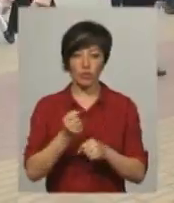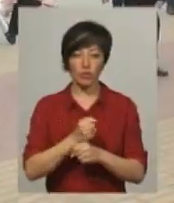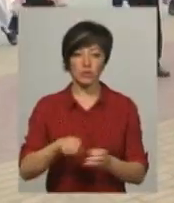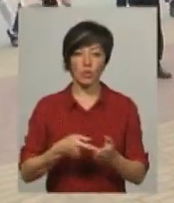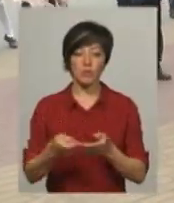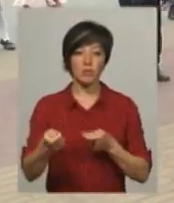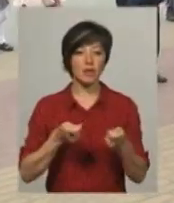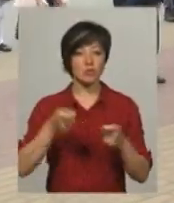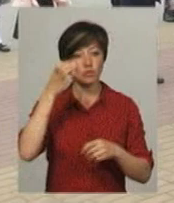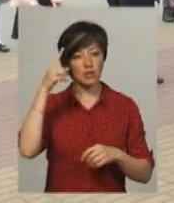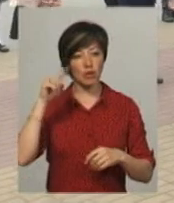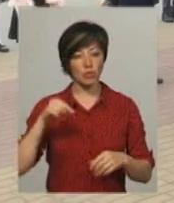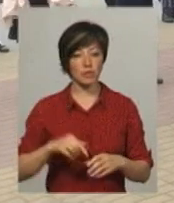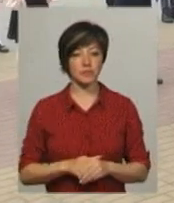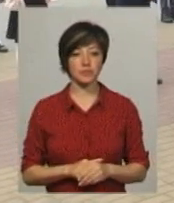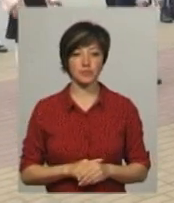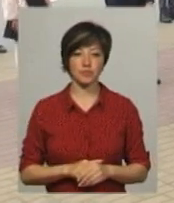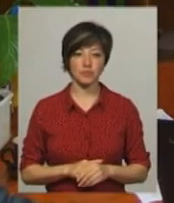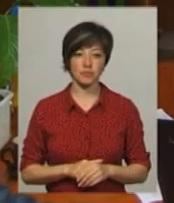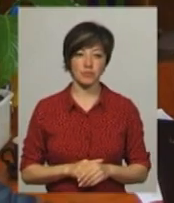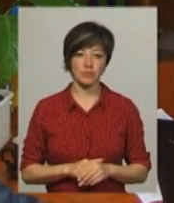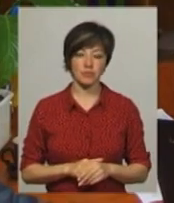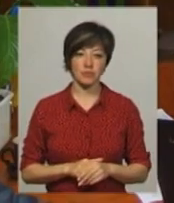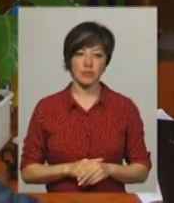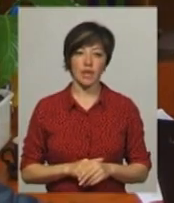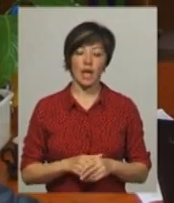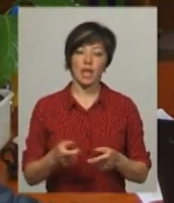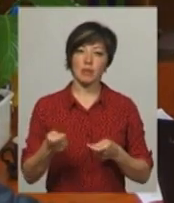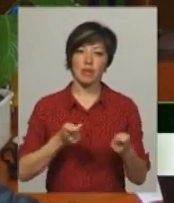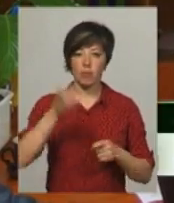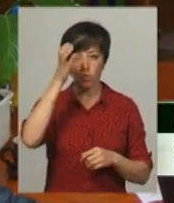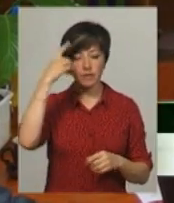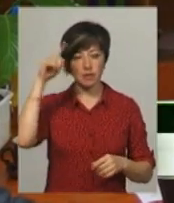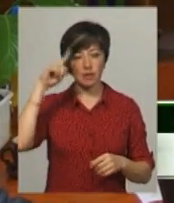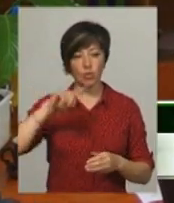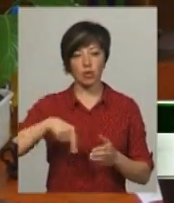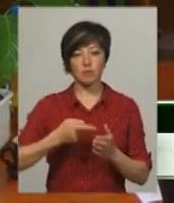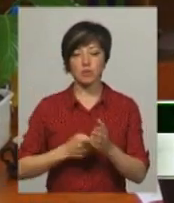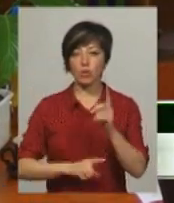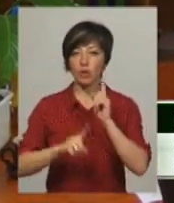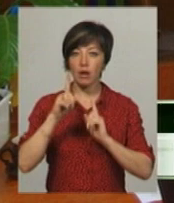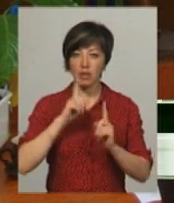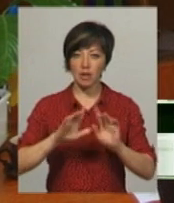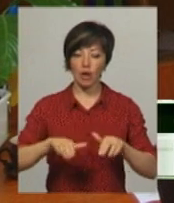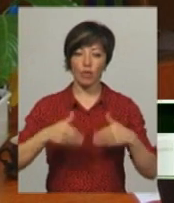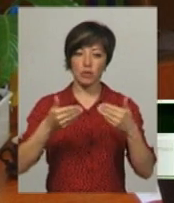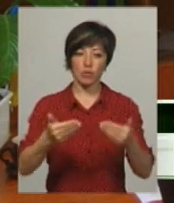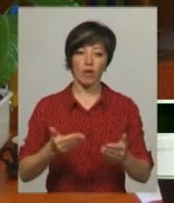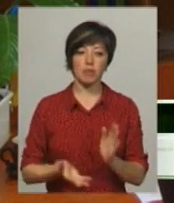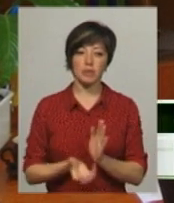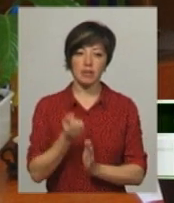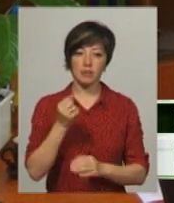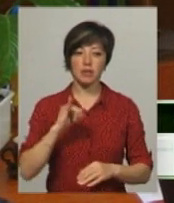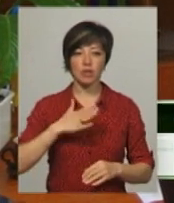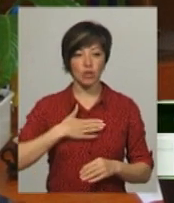міського департаменту освіти та науки Наталія Бакалюк. Департамент освіти та науки Хмельницької міської ради рекомендував підтримати